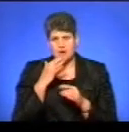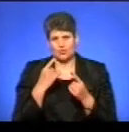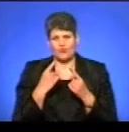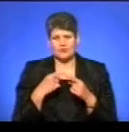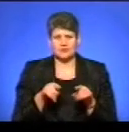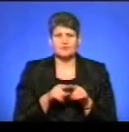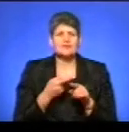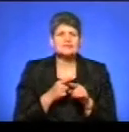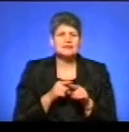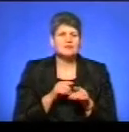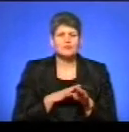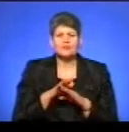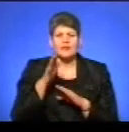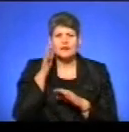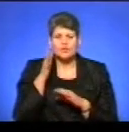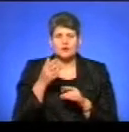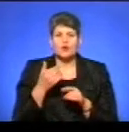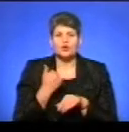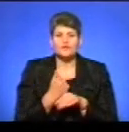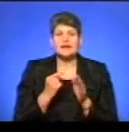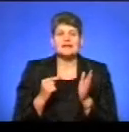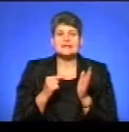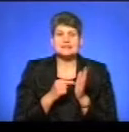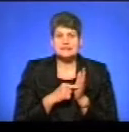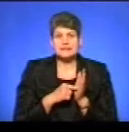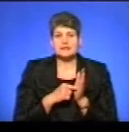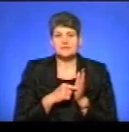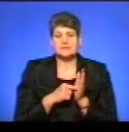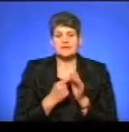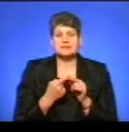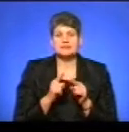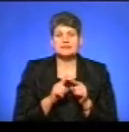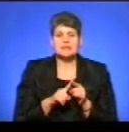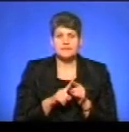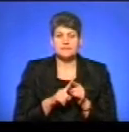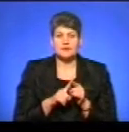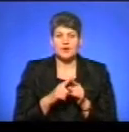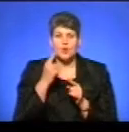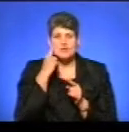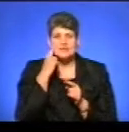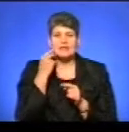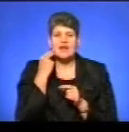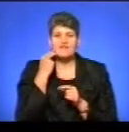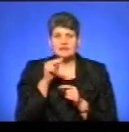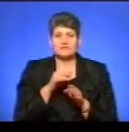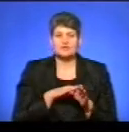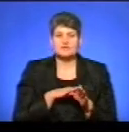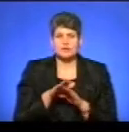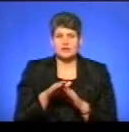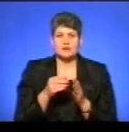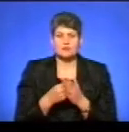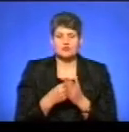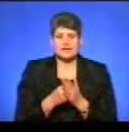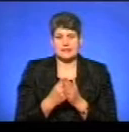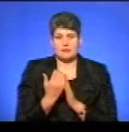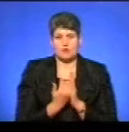це ціла наука, як то кажуть. Основна ціль програмно-цільового методу – це оцінка ефективності виконання бюджетних